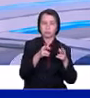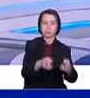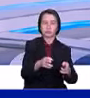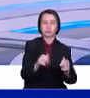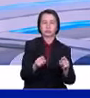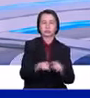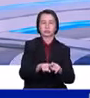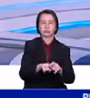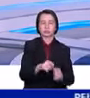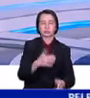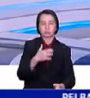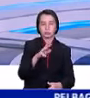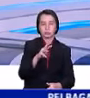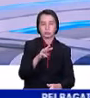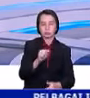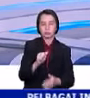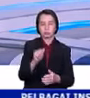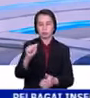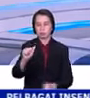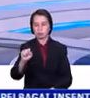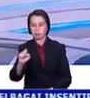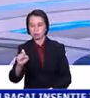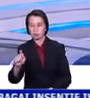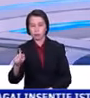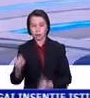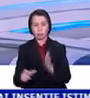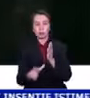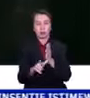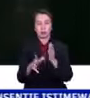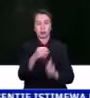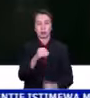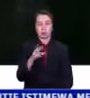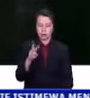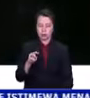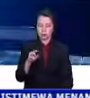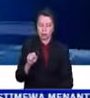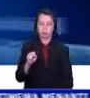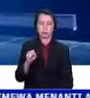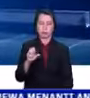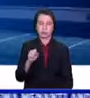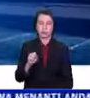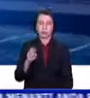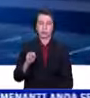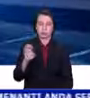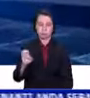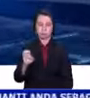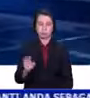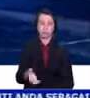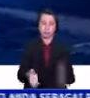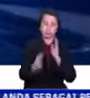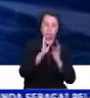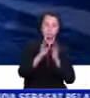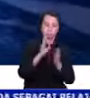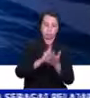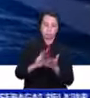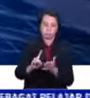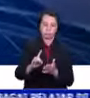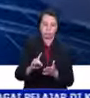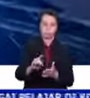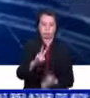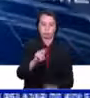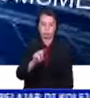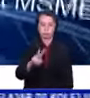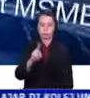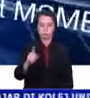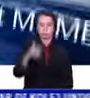iaitu MyAssist MSME. Bercakap dalam majlis pelancaran Minggu PKS Kebangsaan 2021,